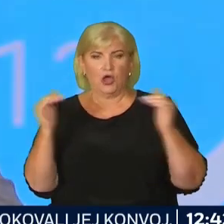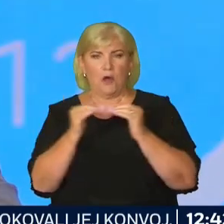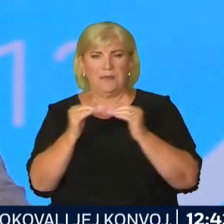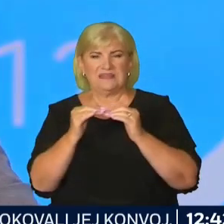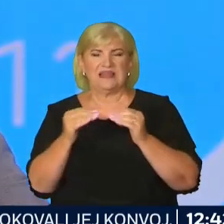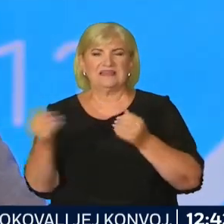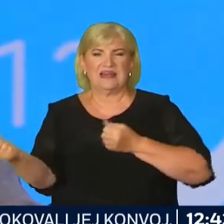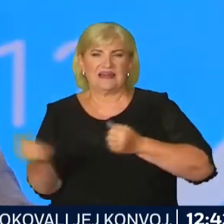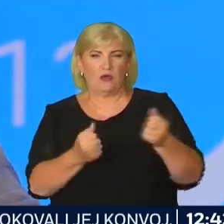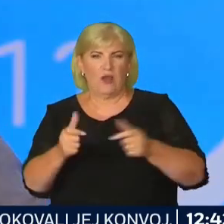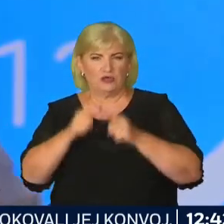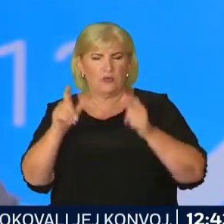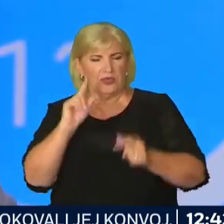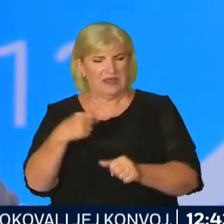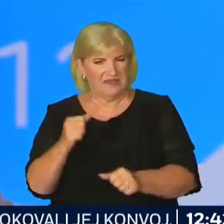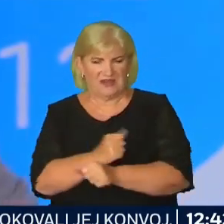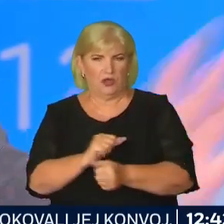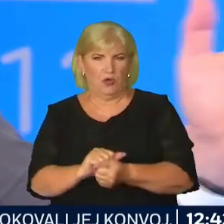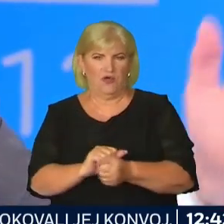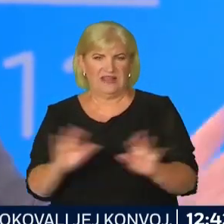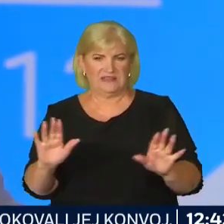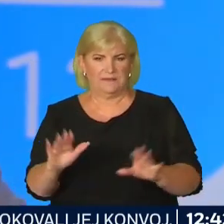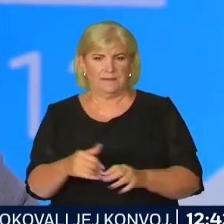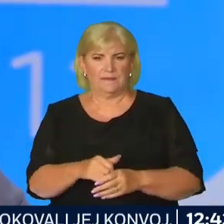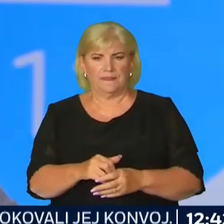reguláčnej rámci a budeme veľmi tvrdo bojovať s reguláčným. Ako sme to robili celý 12 rokov?